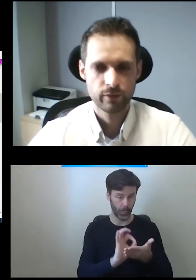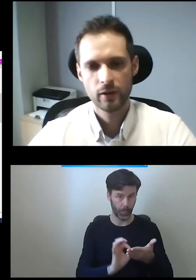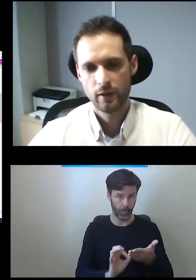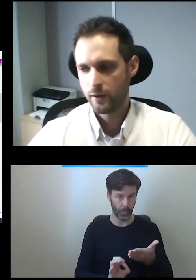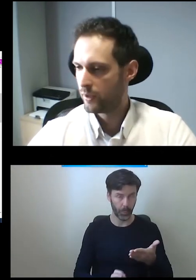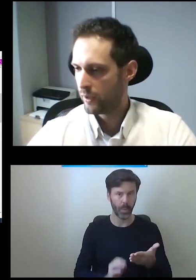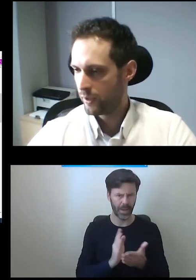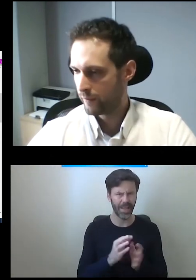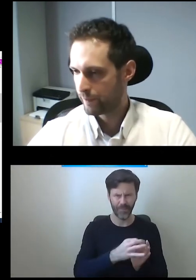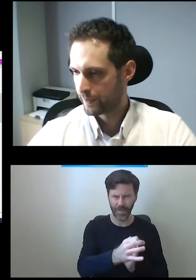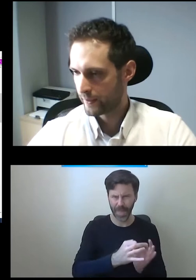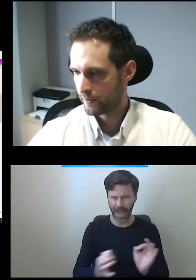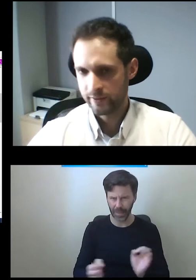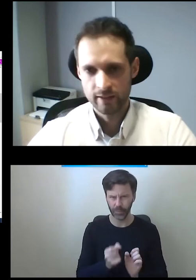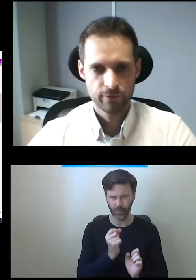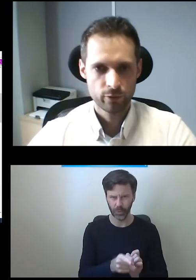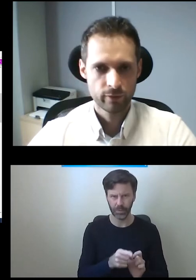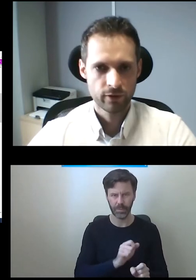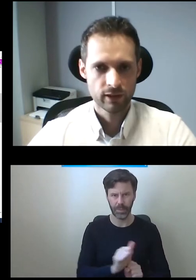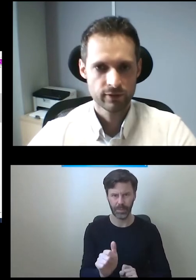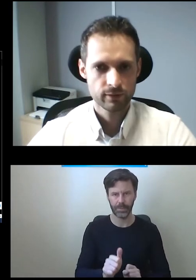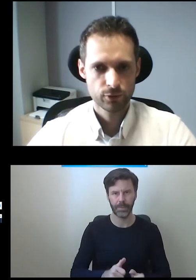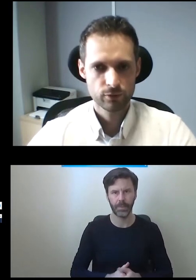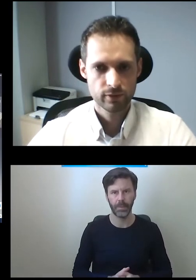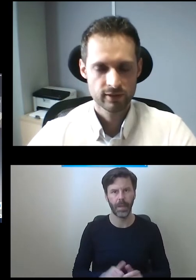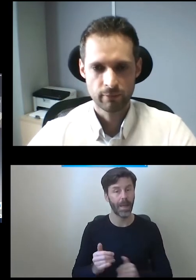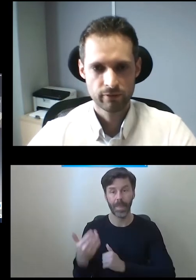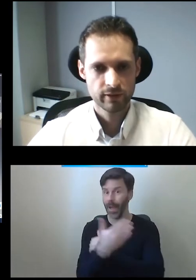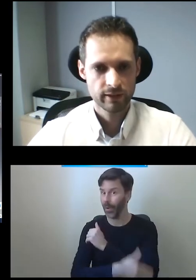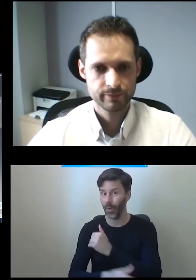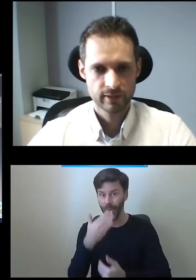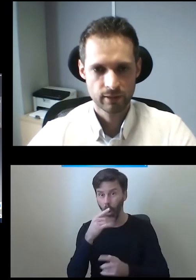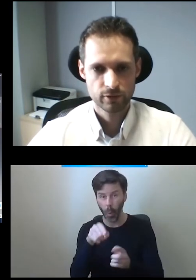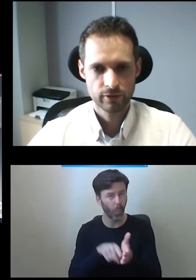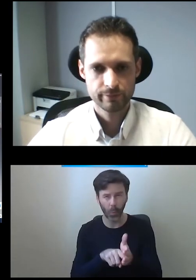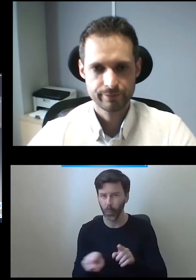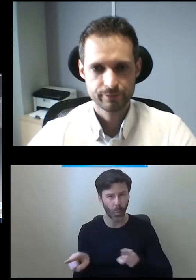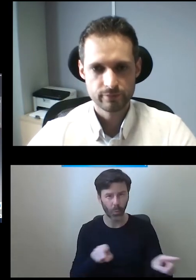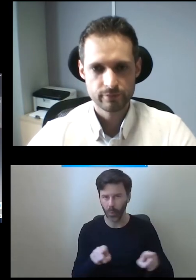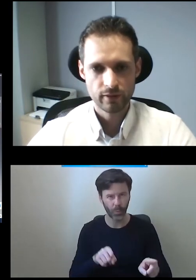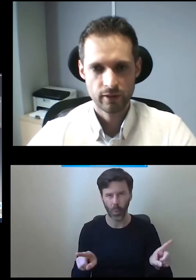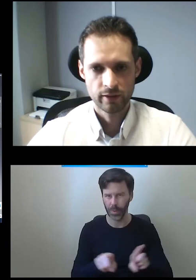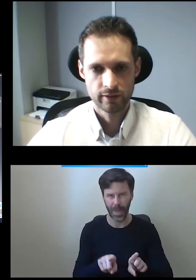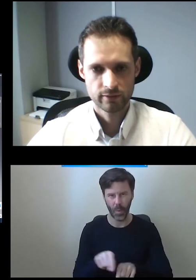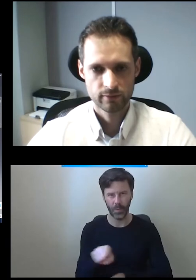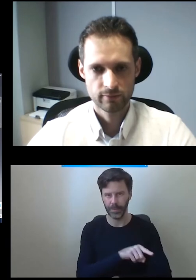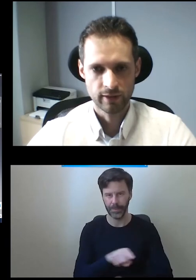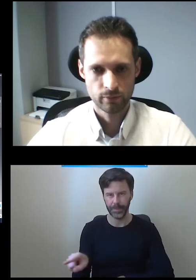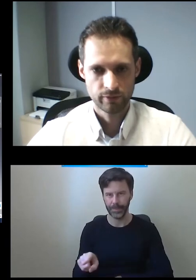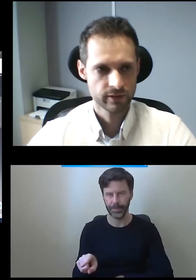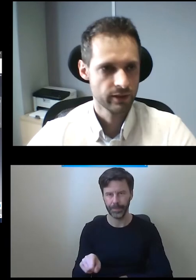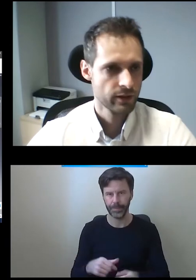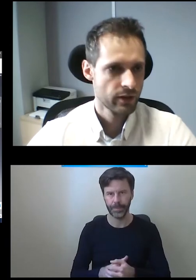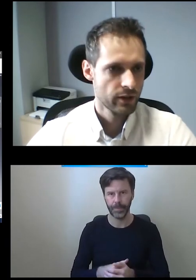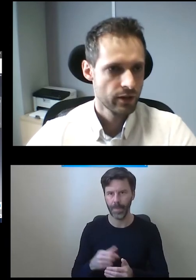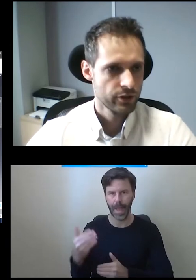wymiarami, w finalnej formie wygląda w ten sposób. To jest ta sama winda, te same schody. Tak to